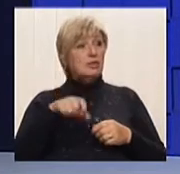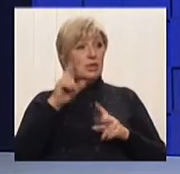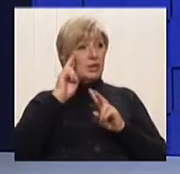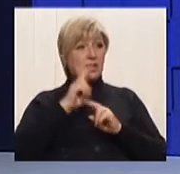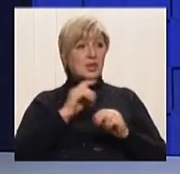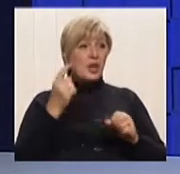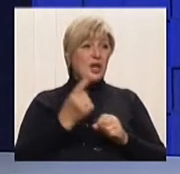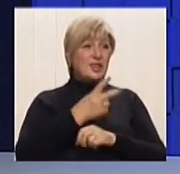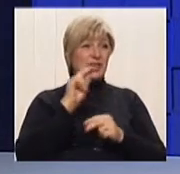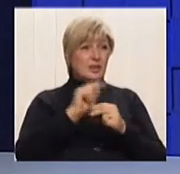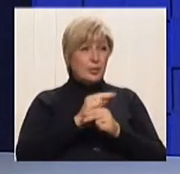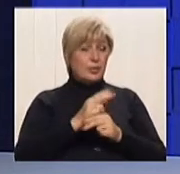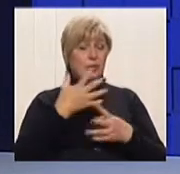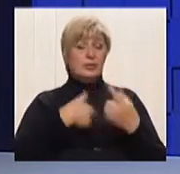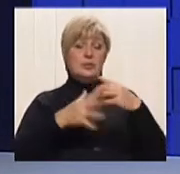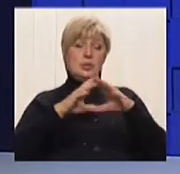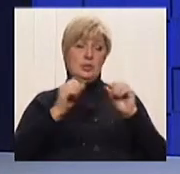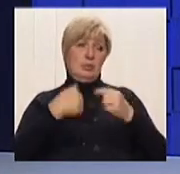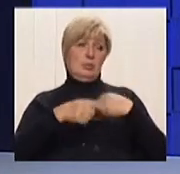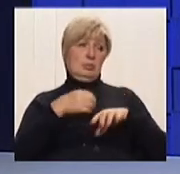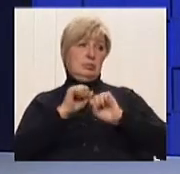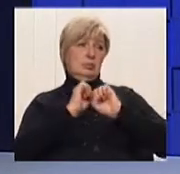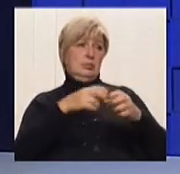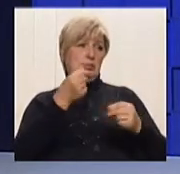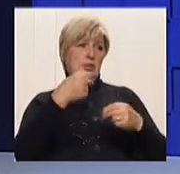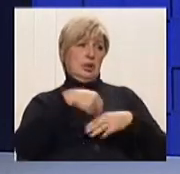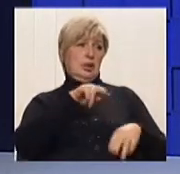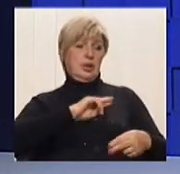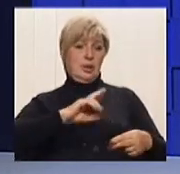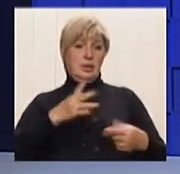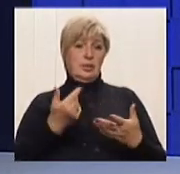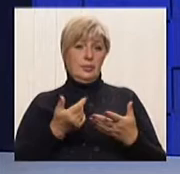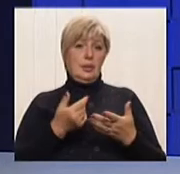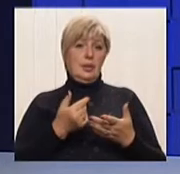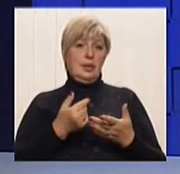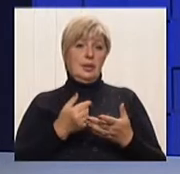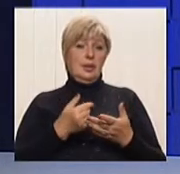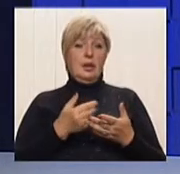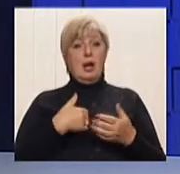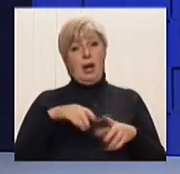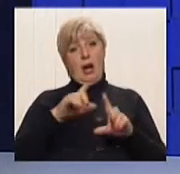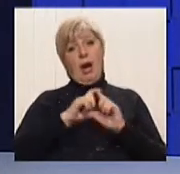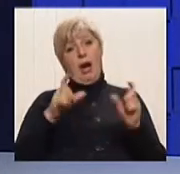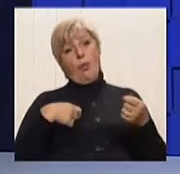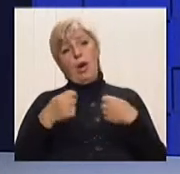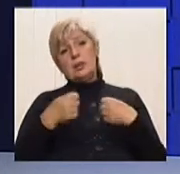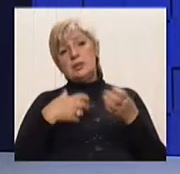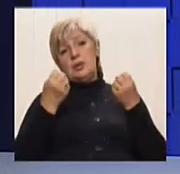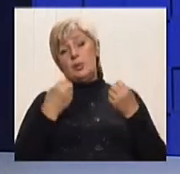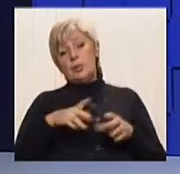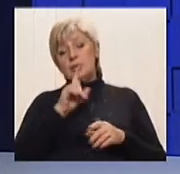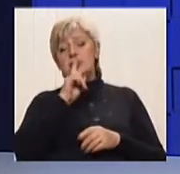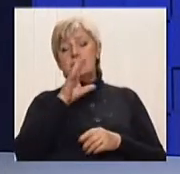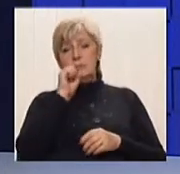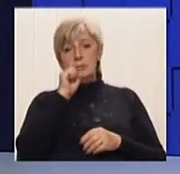що здав в гарантийний ремонт товар, вони не мають право получить аналогичний з підменного фонду. А магазини їм просто не говорять об цьому,